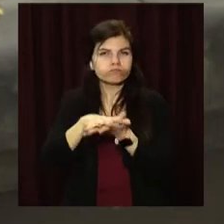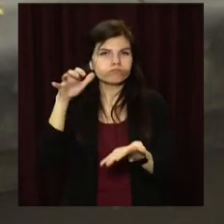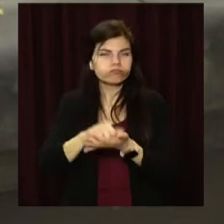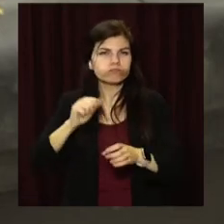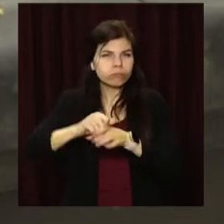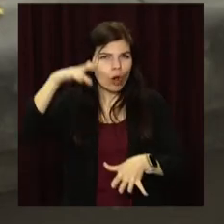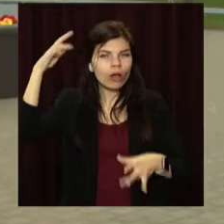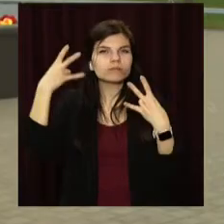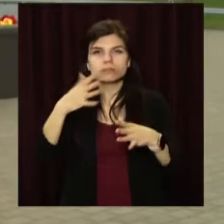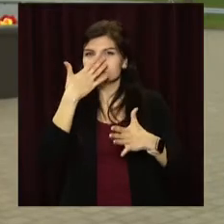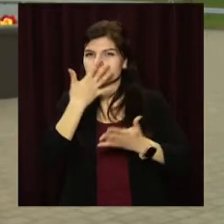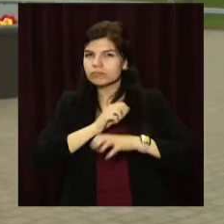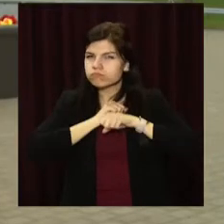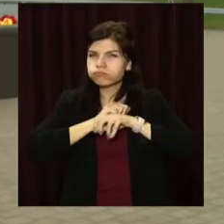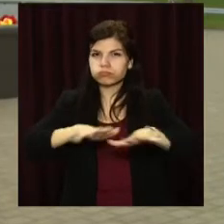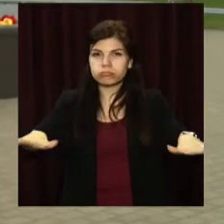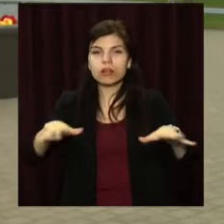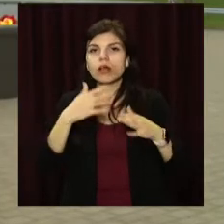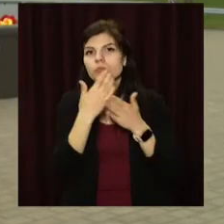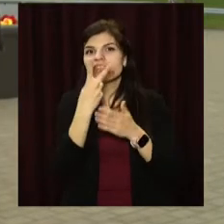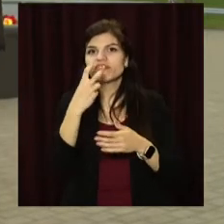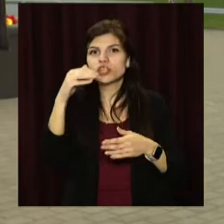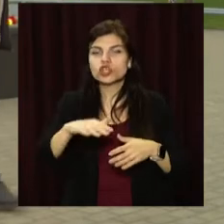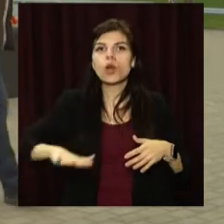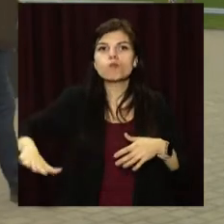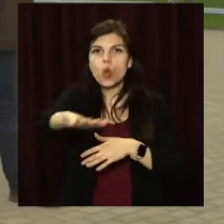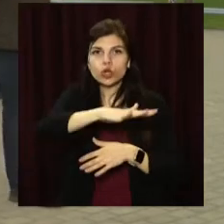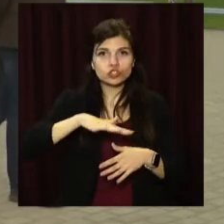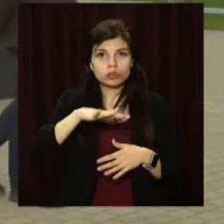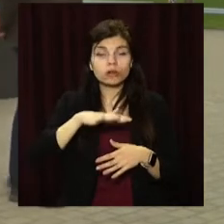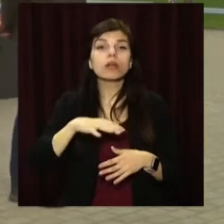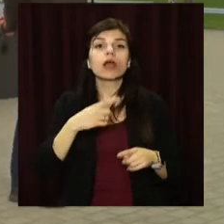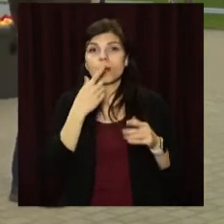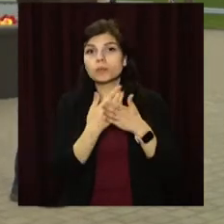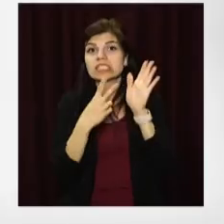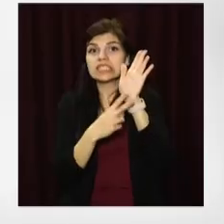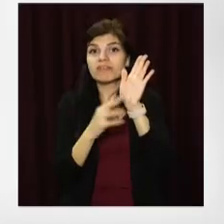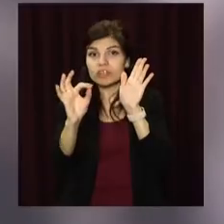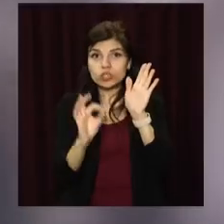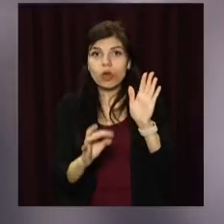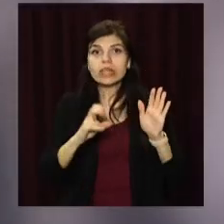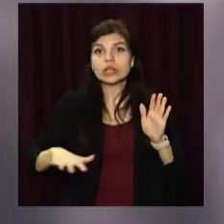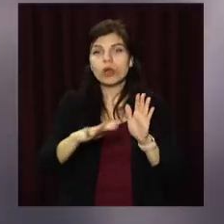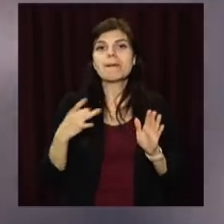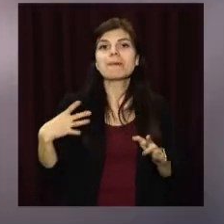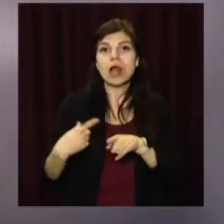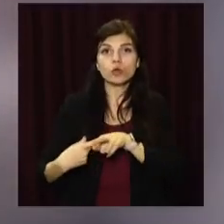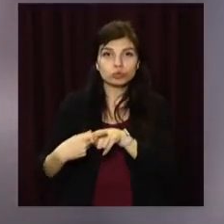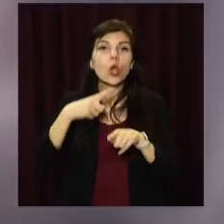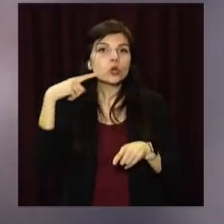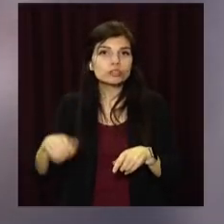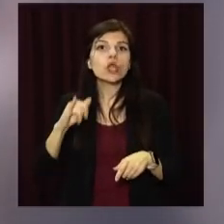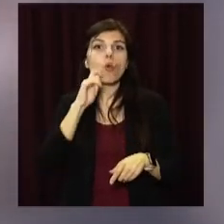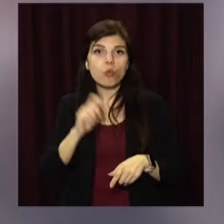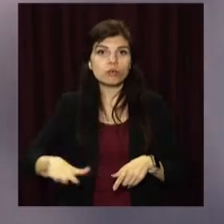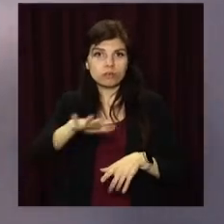За офіційними даними, радіація забруднила понад 200 тисяч квадратних метрів. Приблизно 70% на території Білорусі, Росії